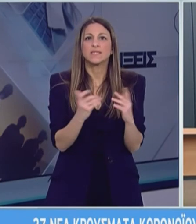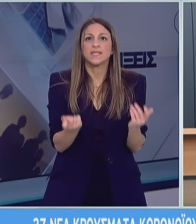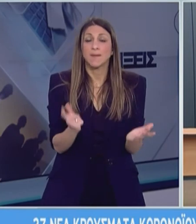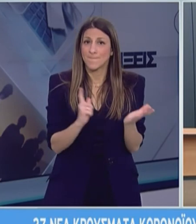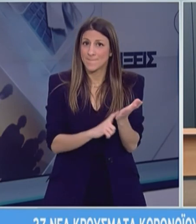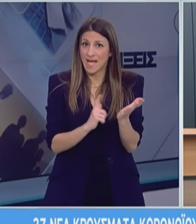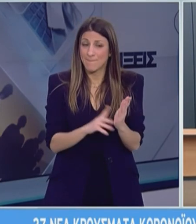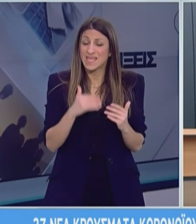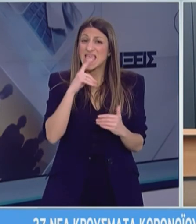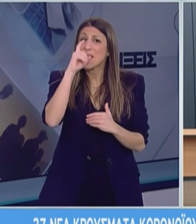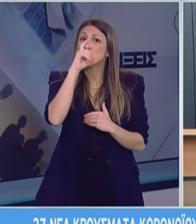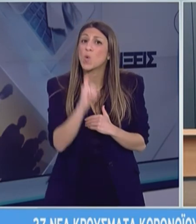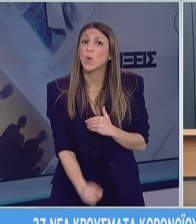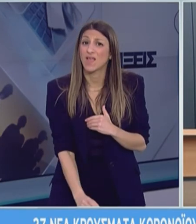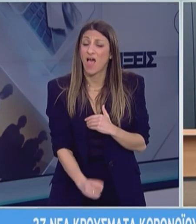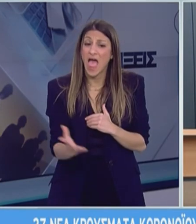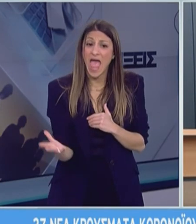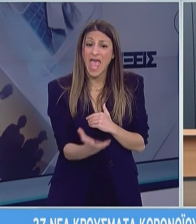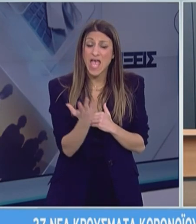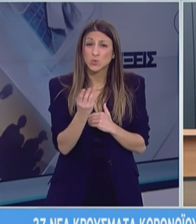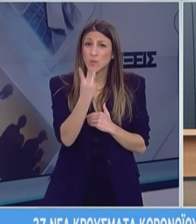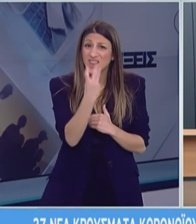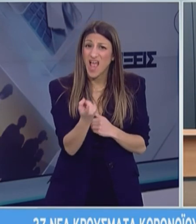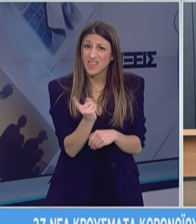βγαίνουν υποχρεωτικά καθημερινά για μισή ώρα περπάτημα.